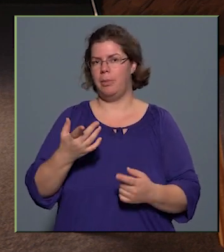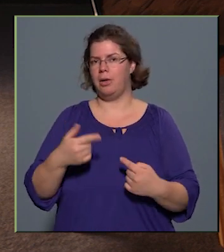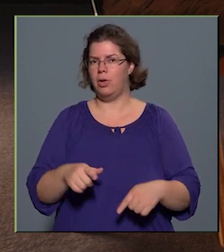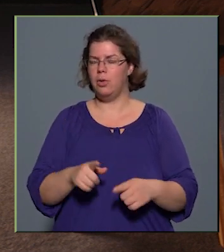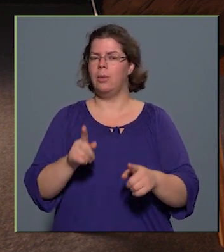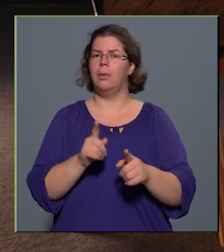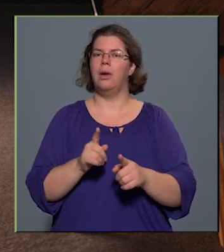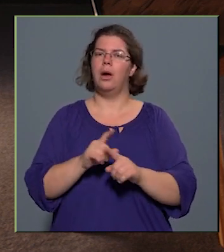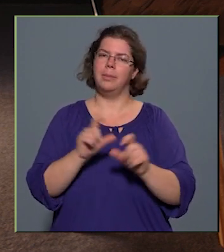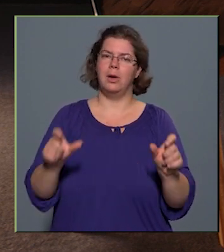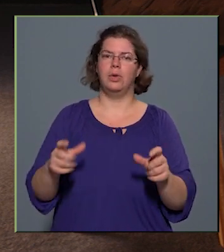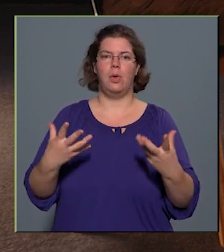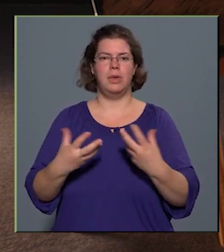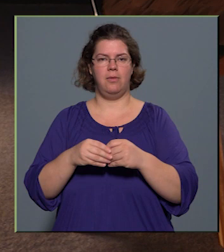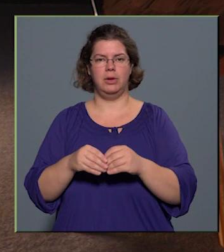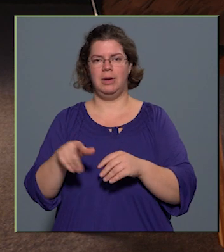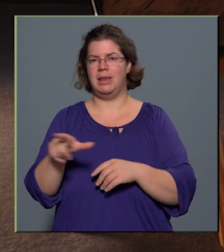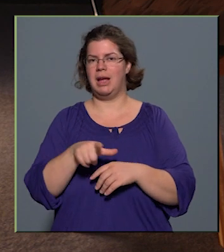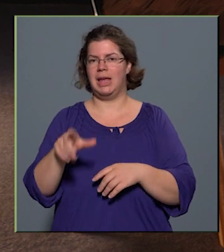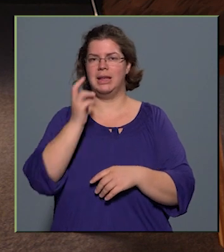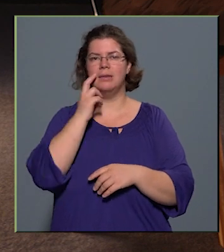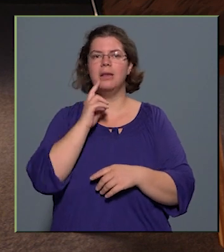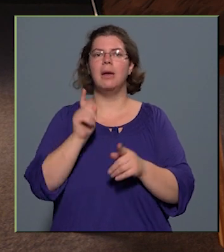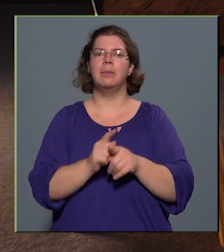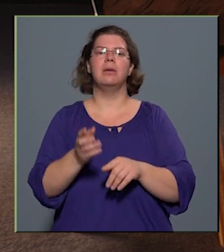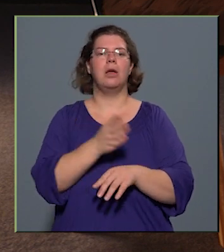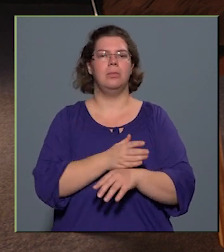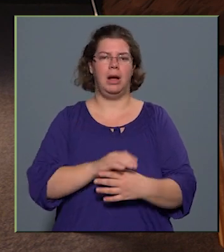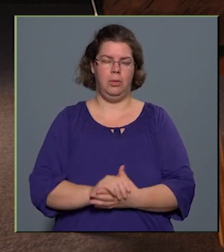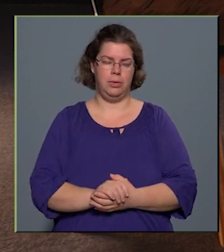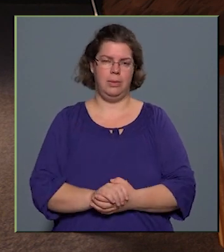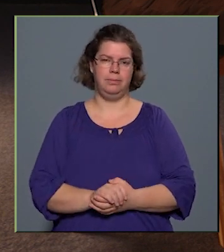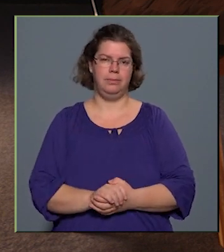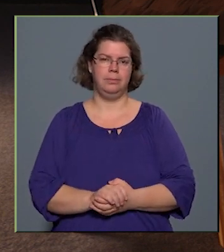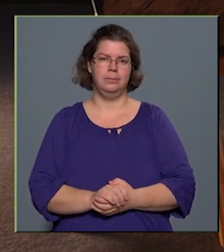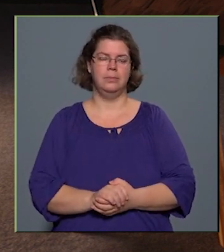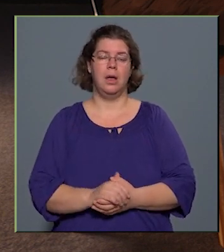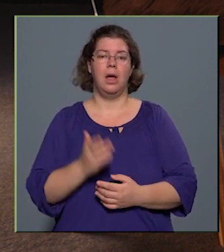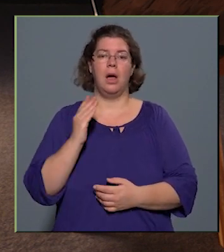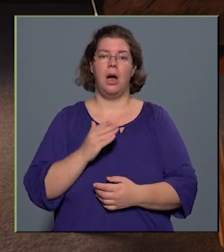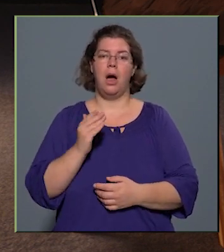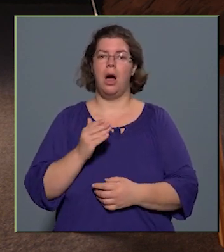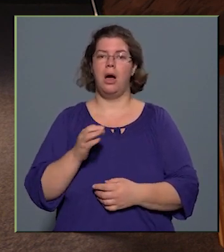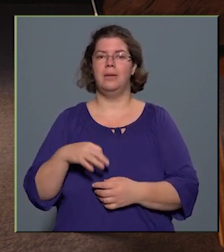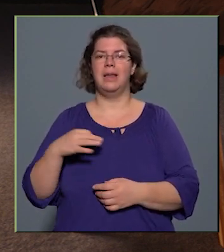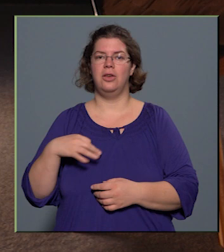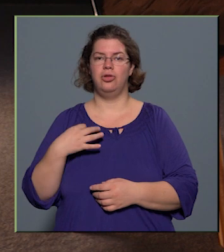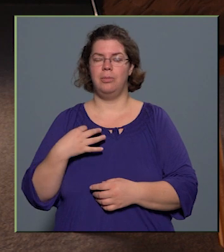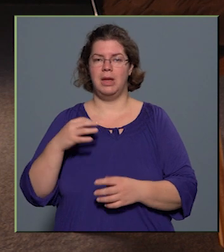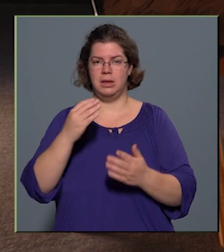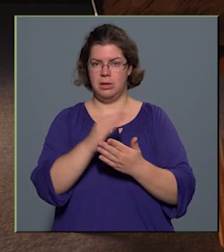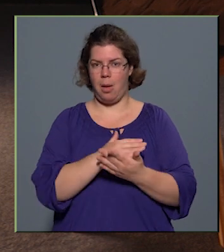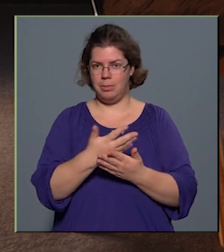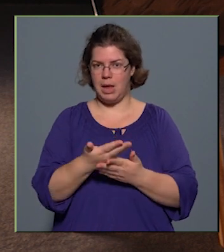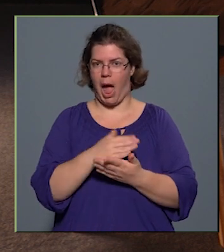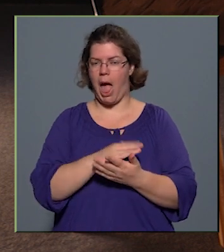összevontunk ezt a két intézményt, mint azt megelőzően. Ugye, hogyha az esemény naptárt nézzük,